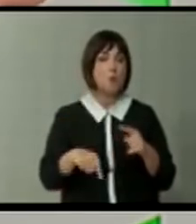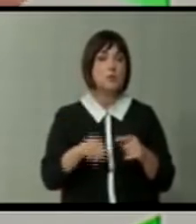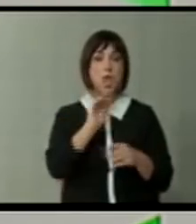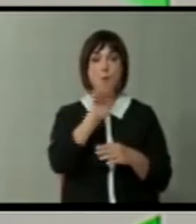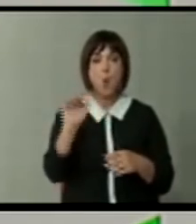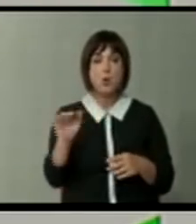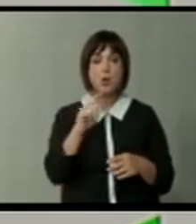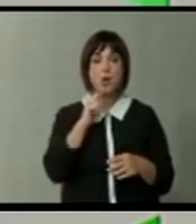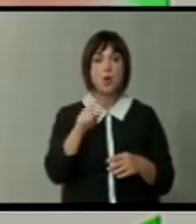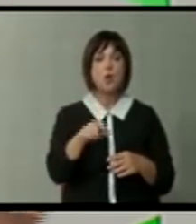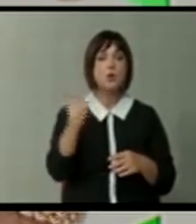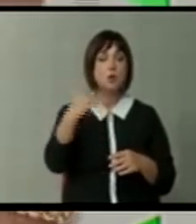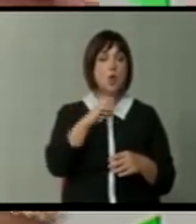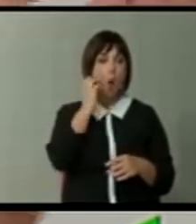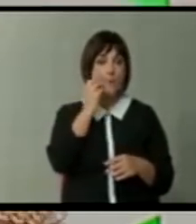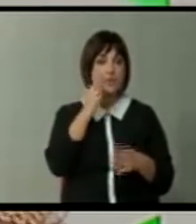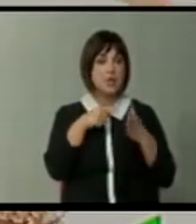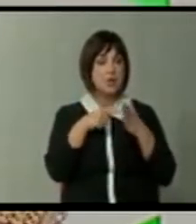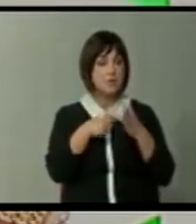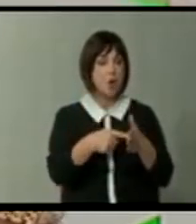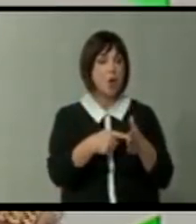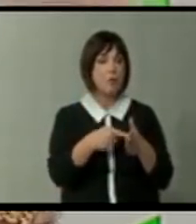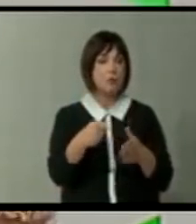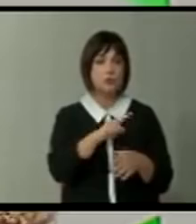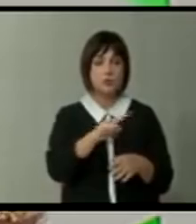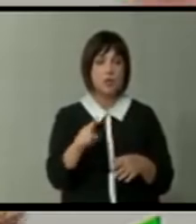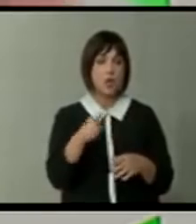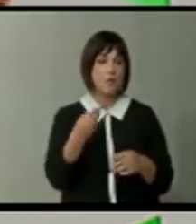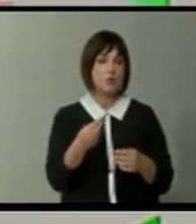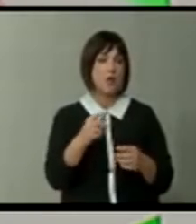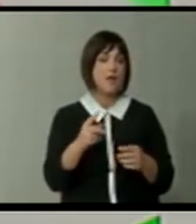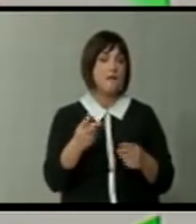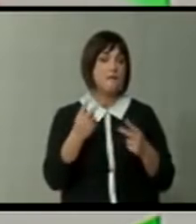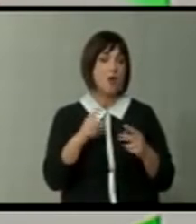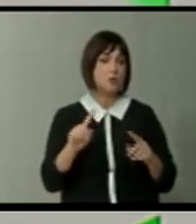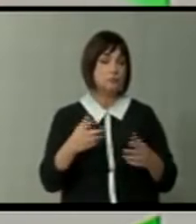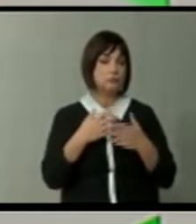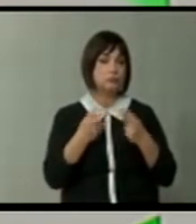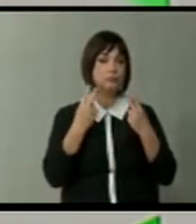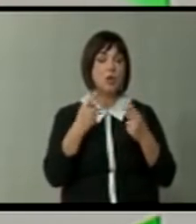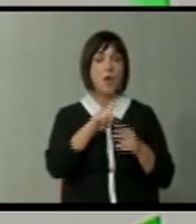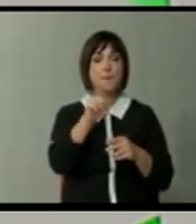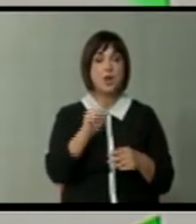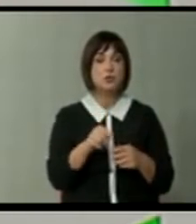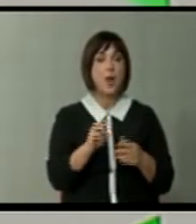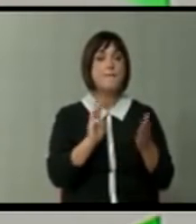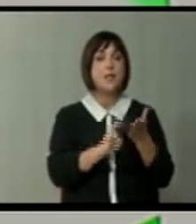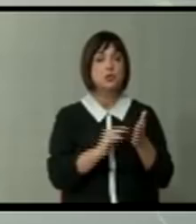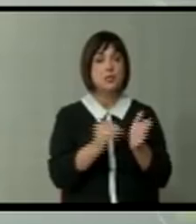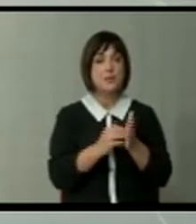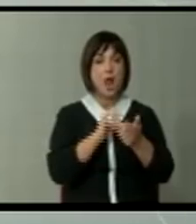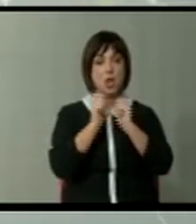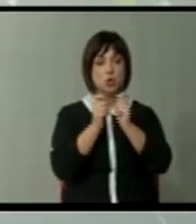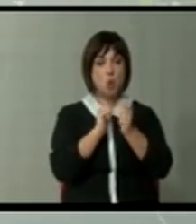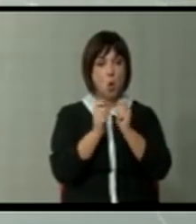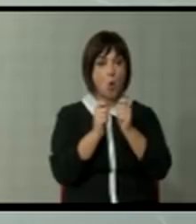пораки што стигнуват од Брисово, кажуват дека тоа не е баш и круцијално прашање во однос на одлуката. потребен ли ја договор за